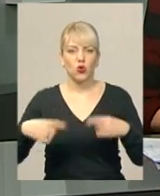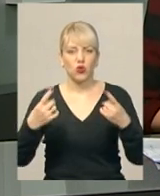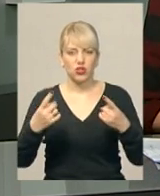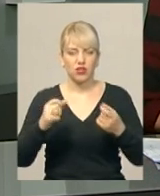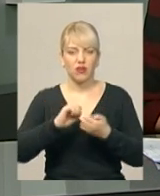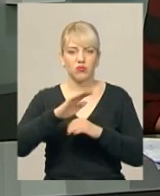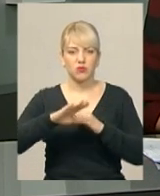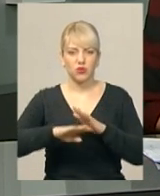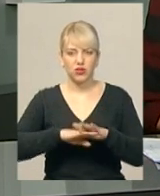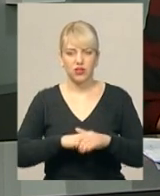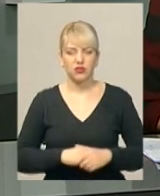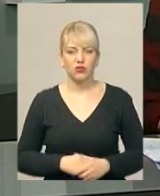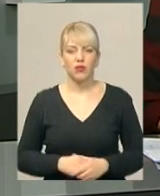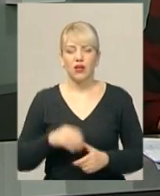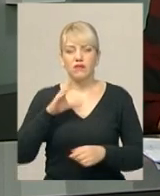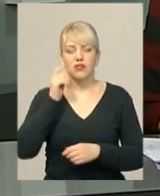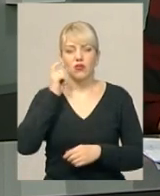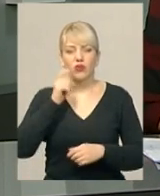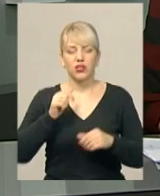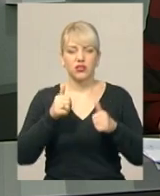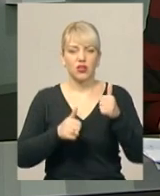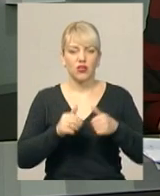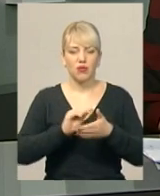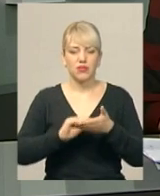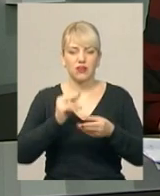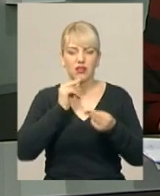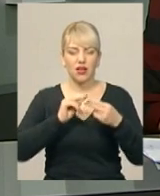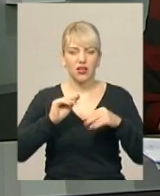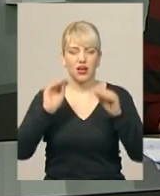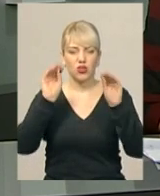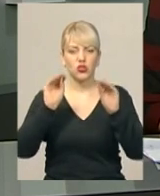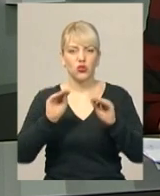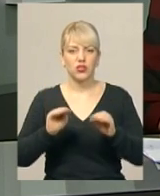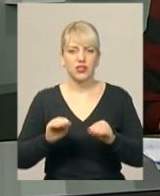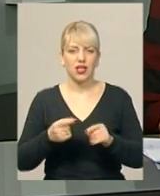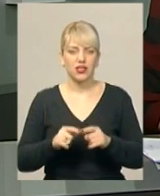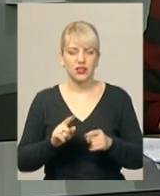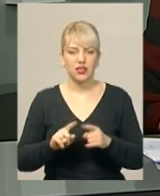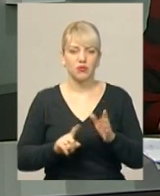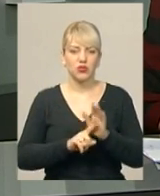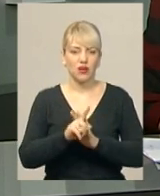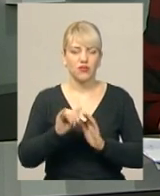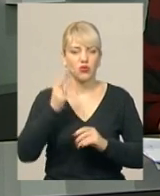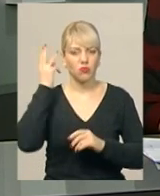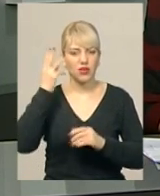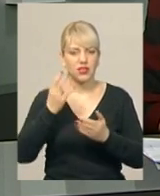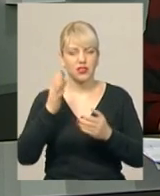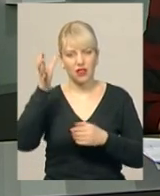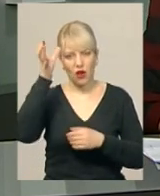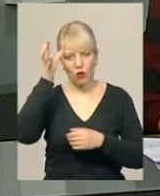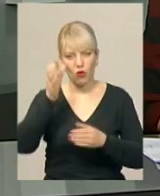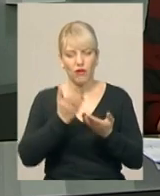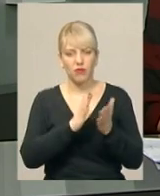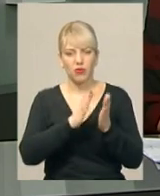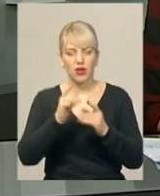Всеукраїнський конкурс із написання кращої статті у Вікіпедію стартував сьогодні і у Хмельницькій обласній науковій бібліотеці. Його влаштувала